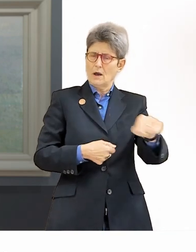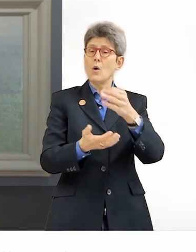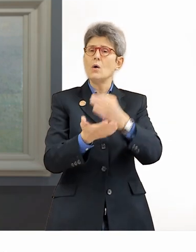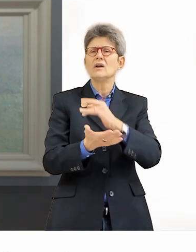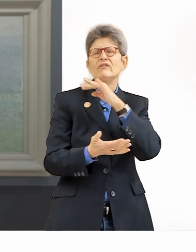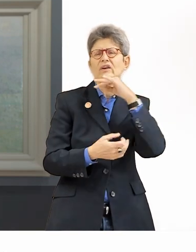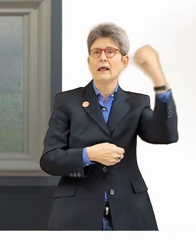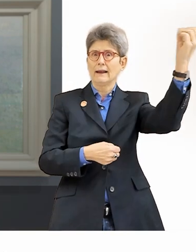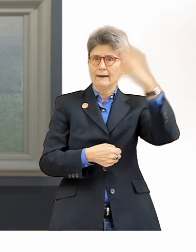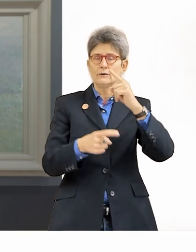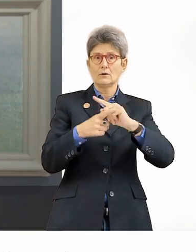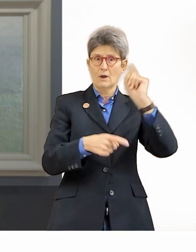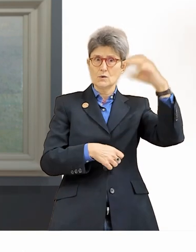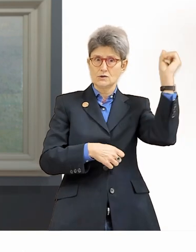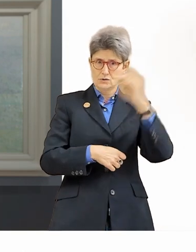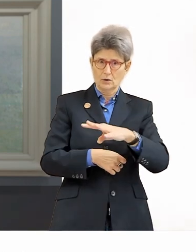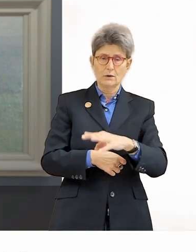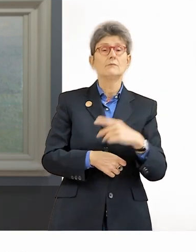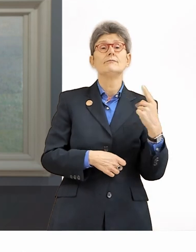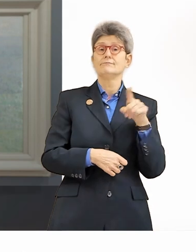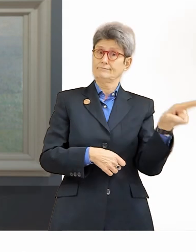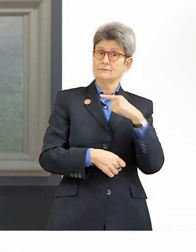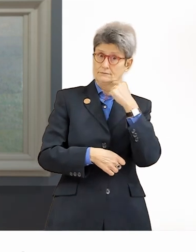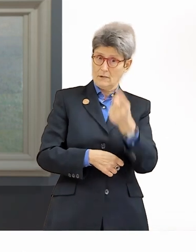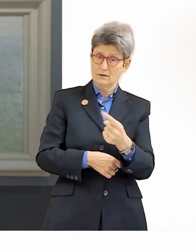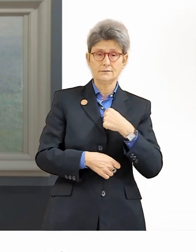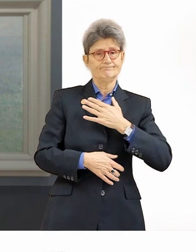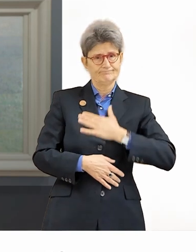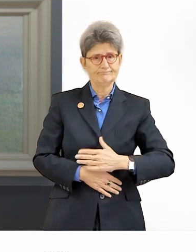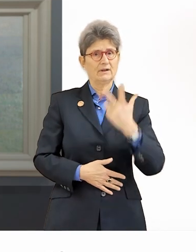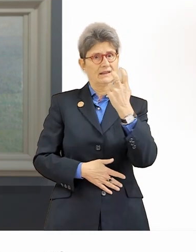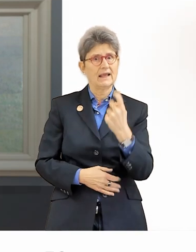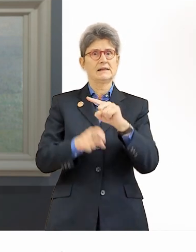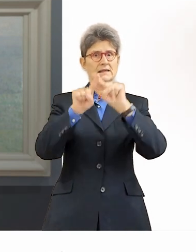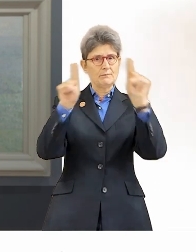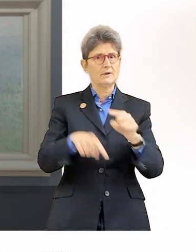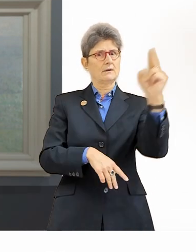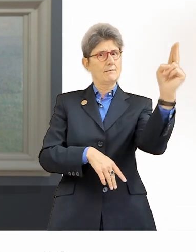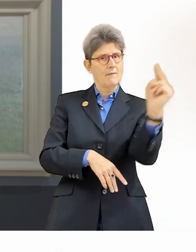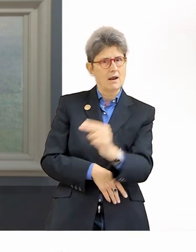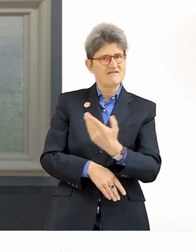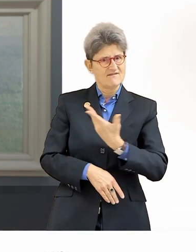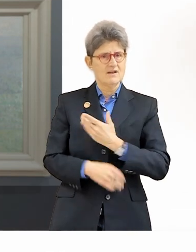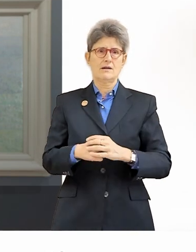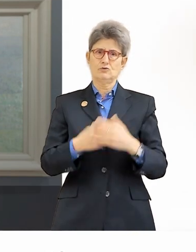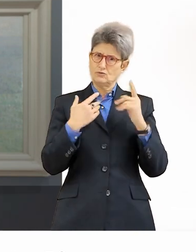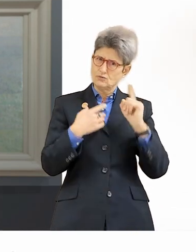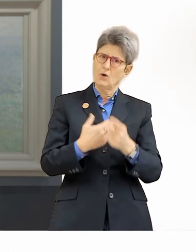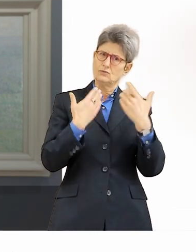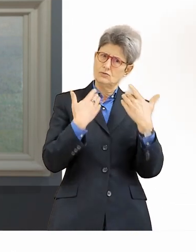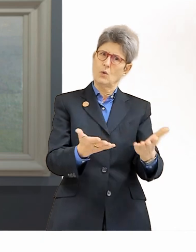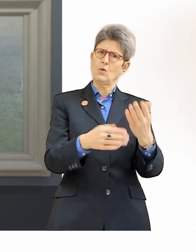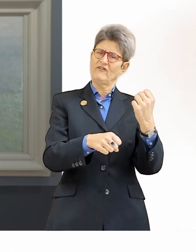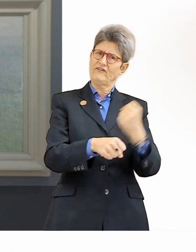schon einmal war und zurückkommt zu einem Ort, den er liebt, ein Ort des Lichts und der Sonne, nimmt sich vor, 30 Bilder zu malen,